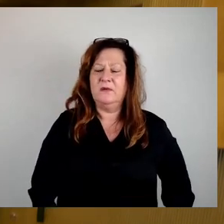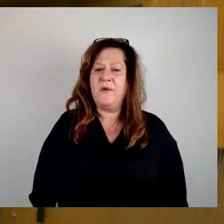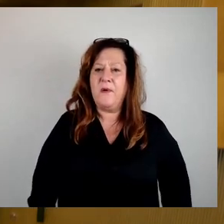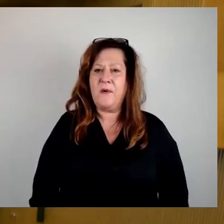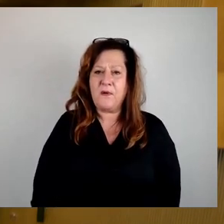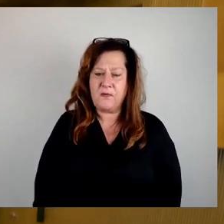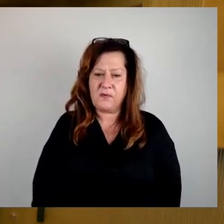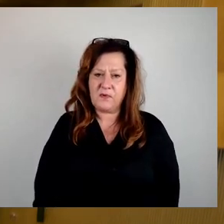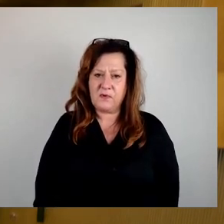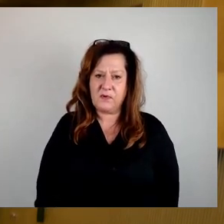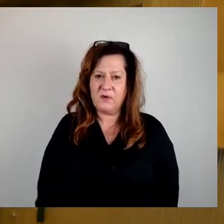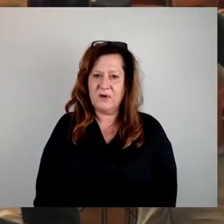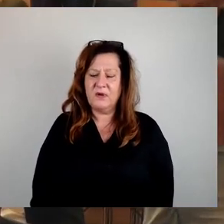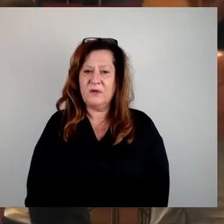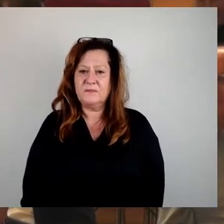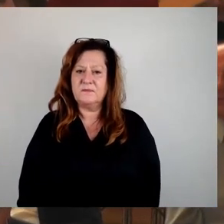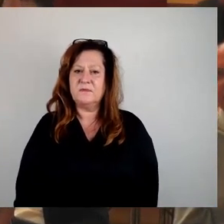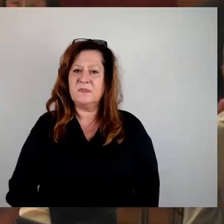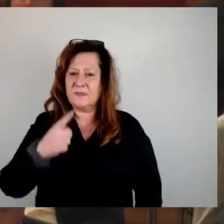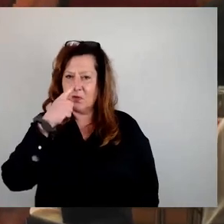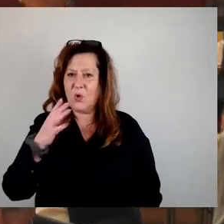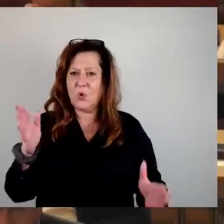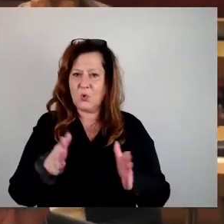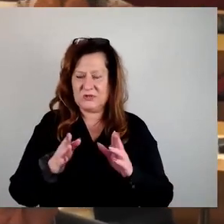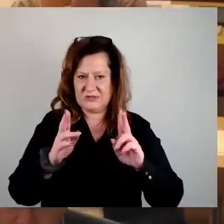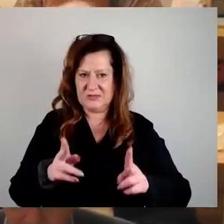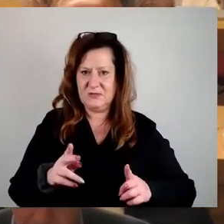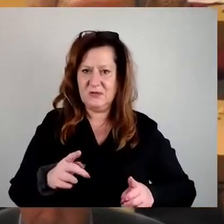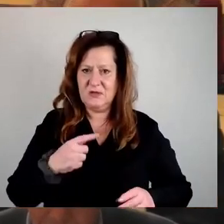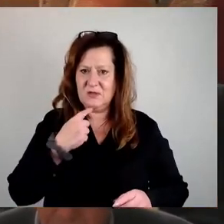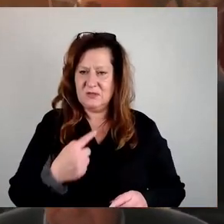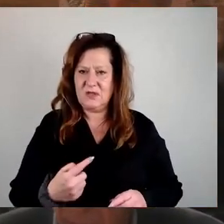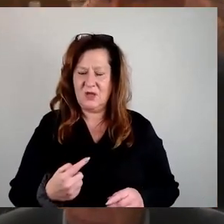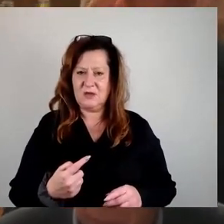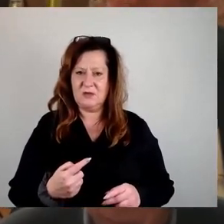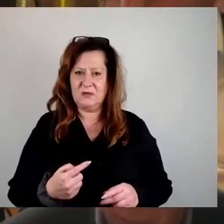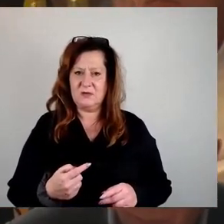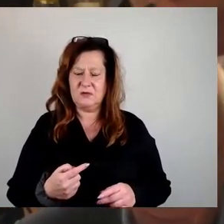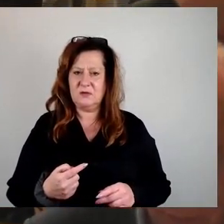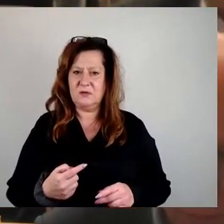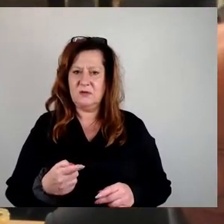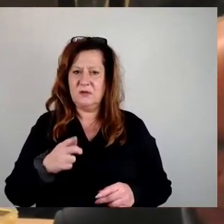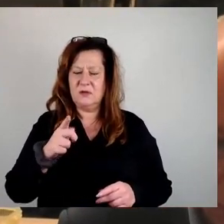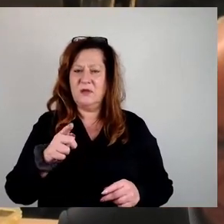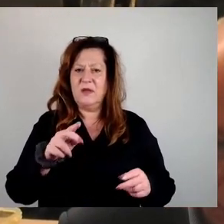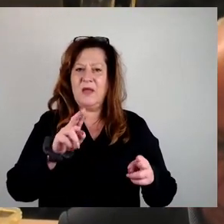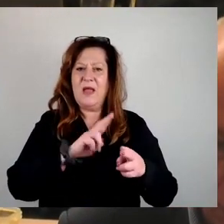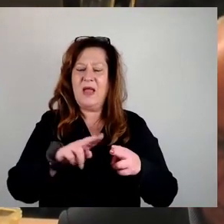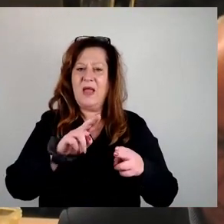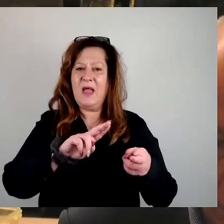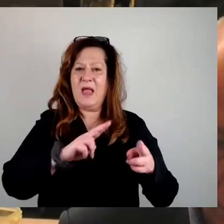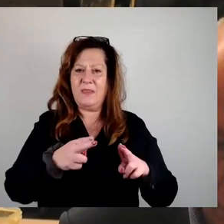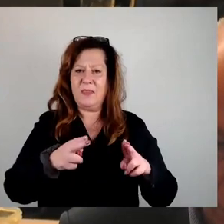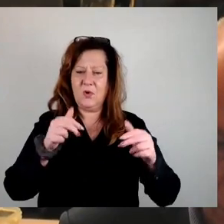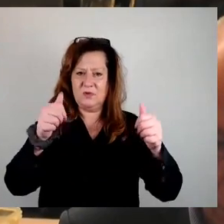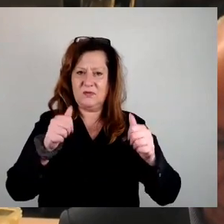Meine Damen und Herren, ich wollte nur kurz richtigstellen, dass ich... Ja, er hat den Änderungsantrag eingebracht und es spricht jetzt zum zweiten